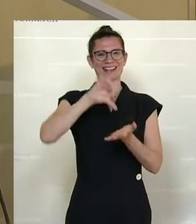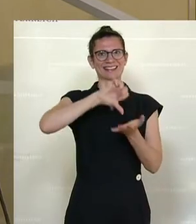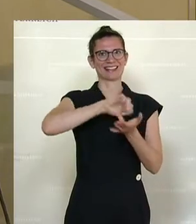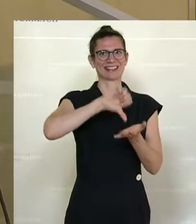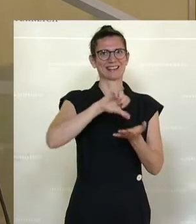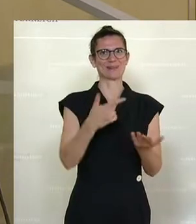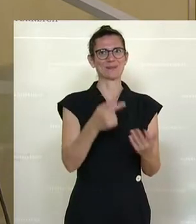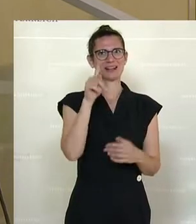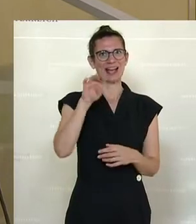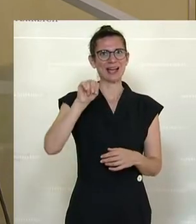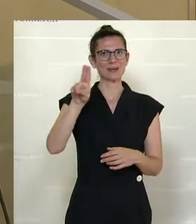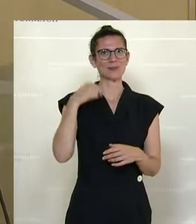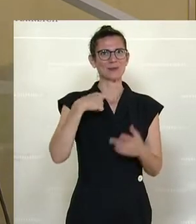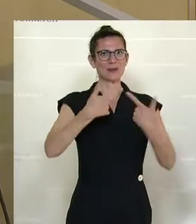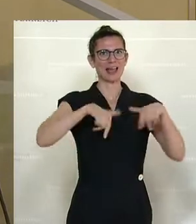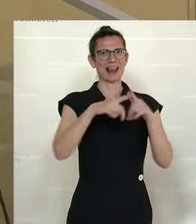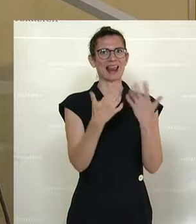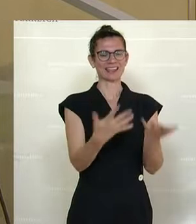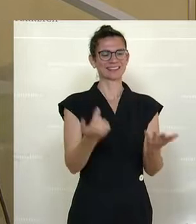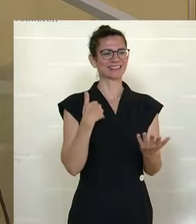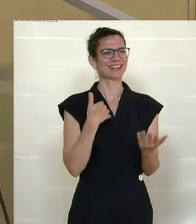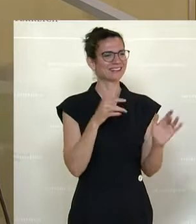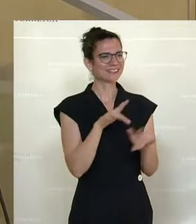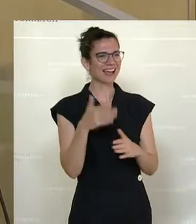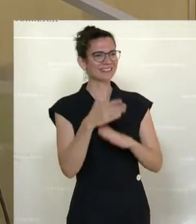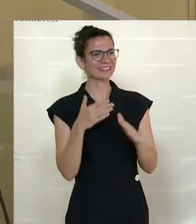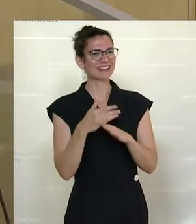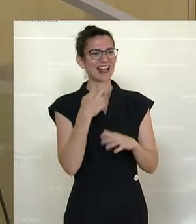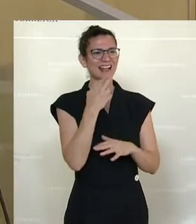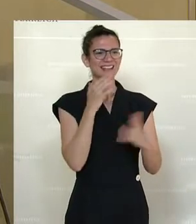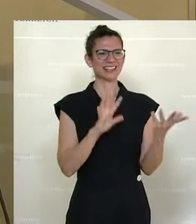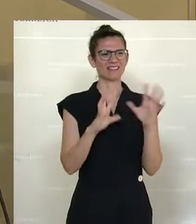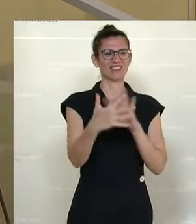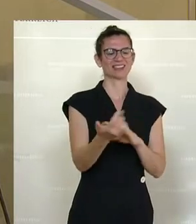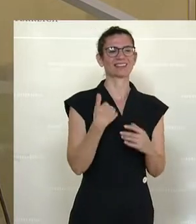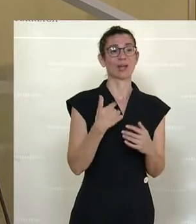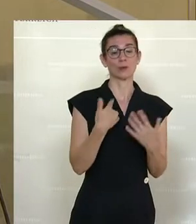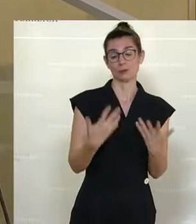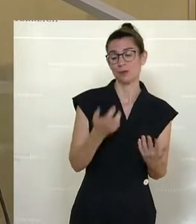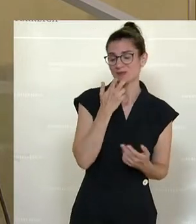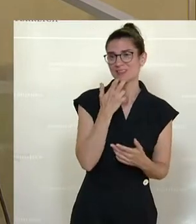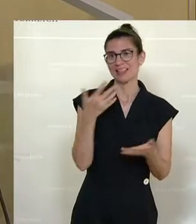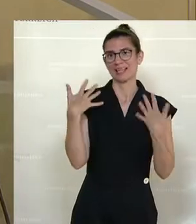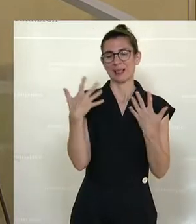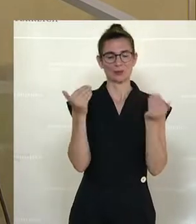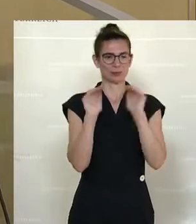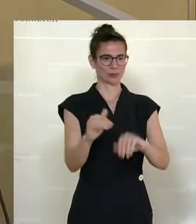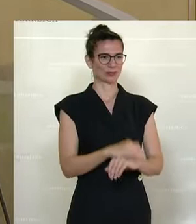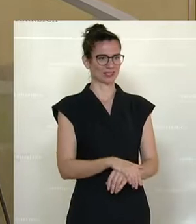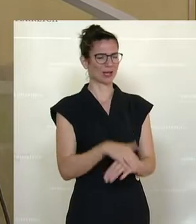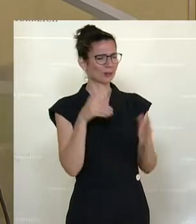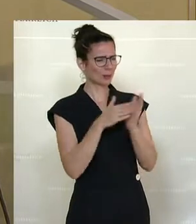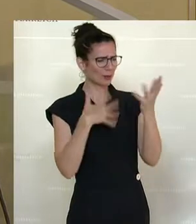die KMUs in unserem Land, die nun unmittelbar Teil der Energiewende werden können und damit unser Klima schützen. Mit noch mehr